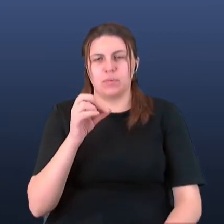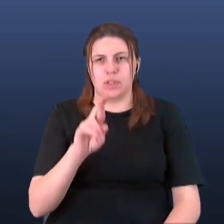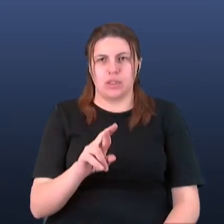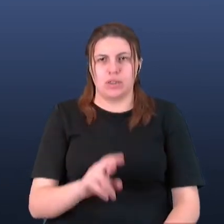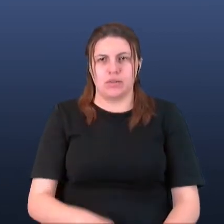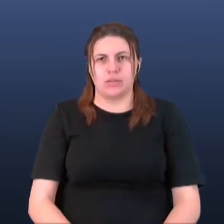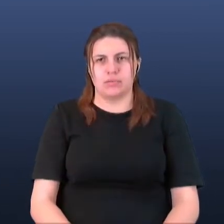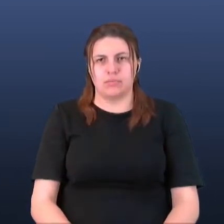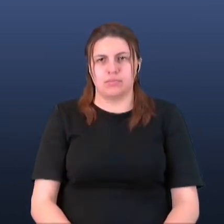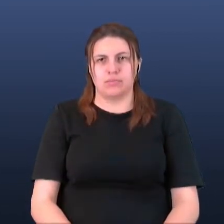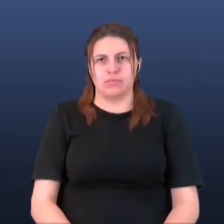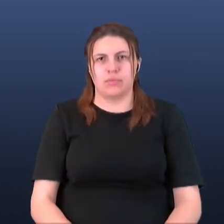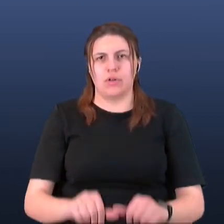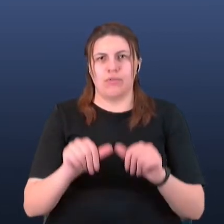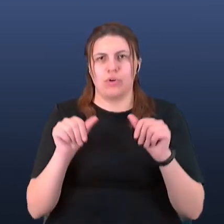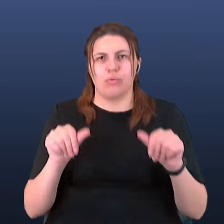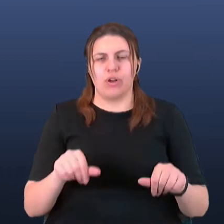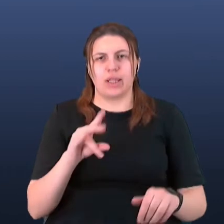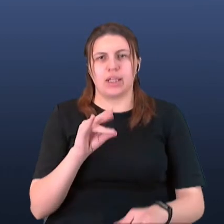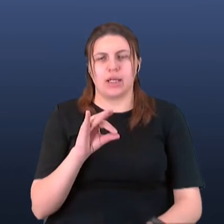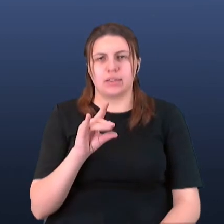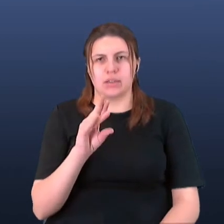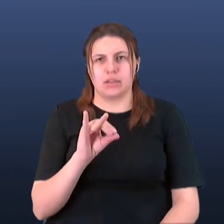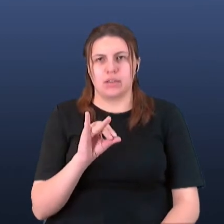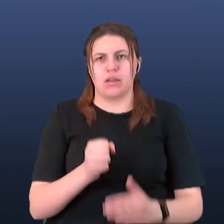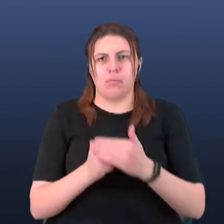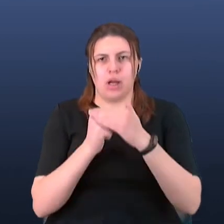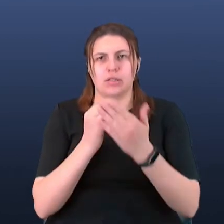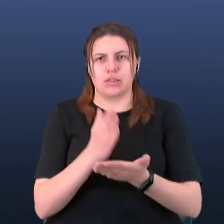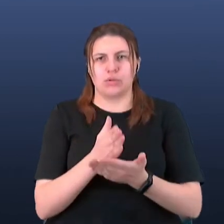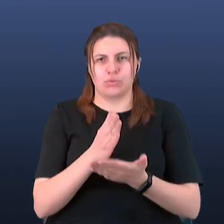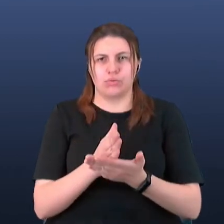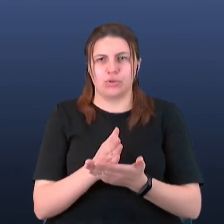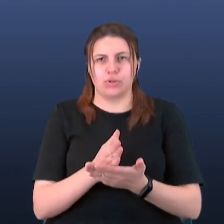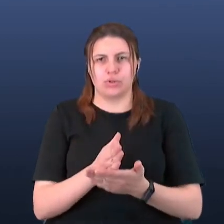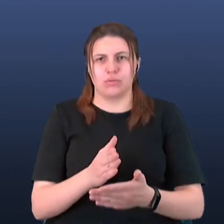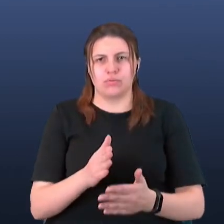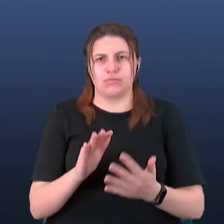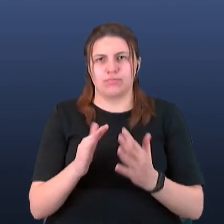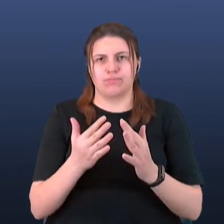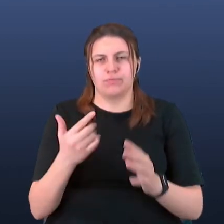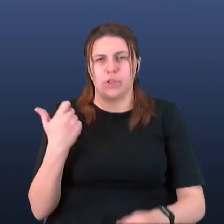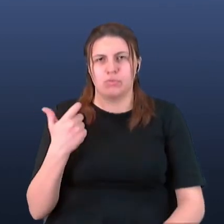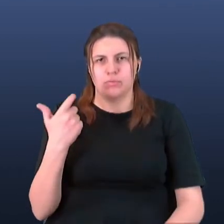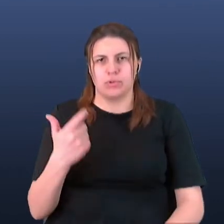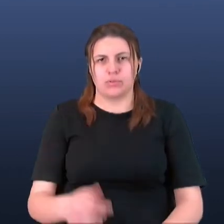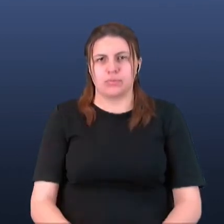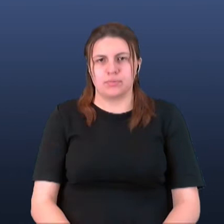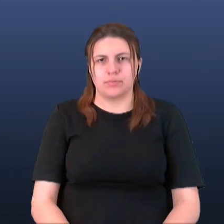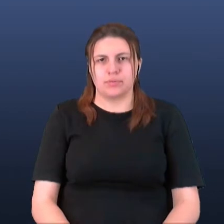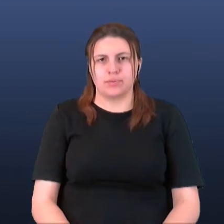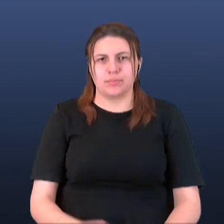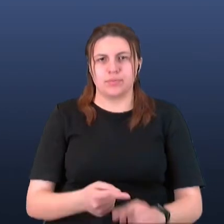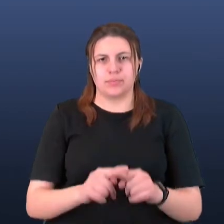вони будуть створюватися на базі існуючих сільськосподарських фермерських господарств. Тобто, це буде реальна підтримка конкретно